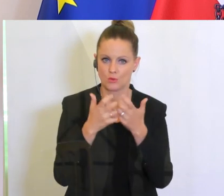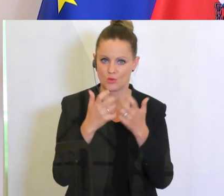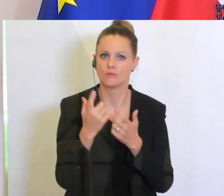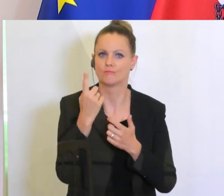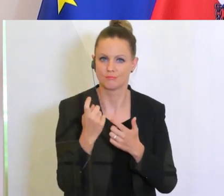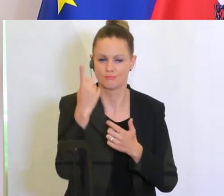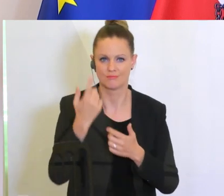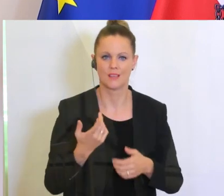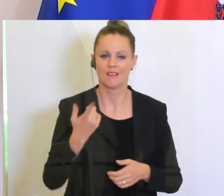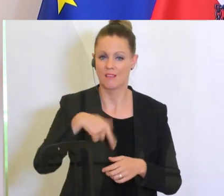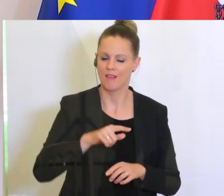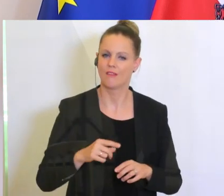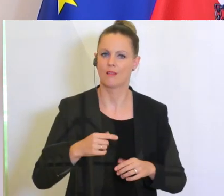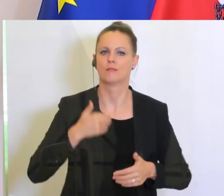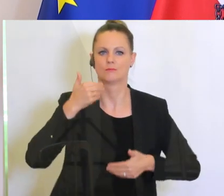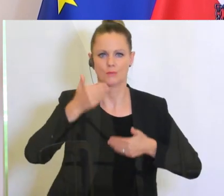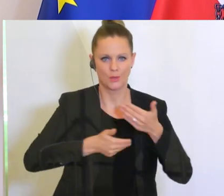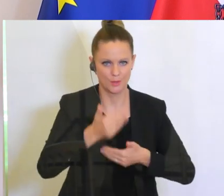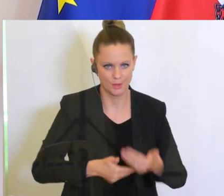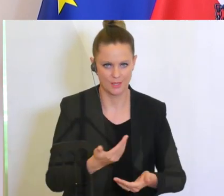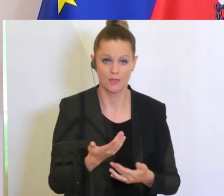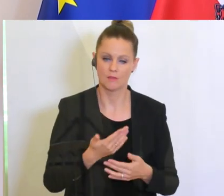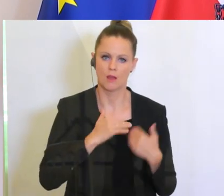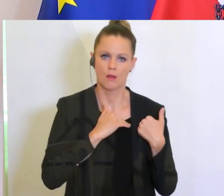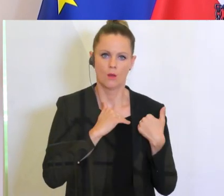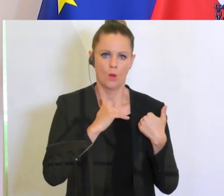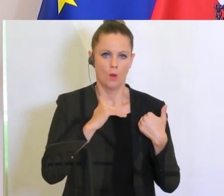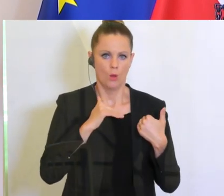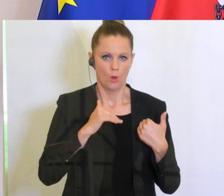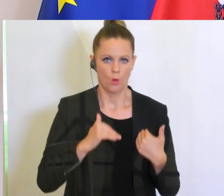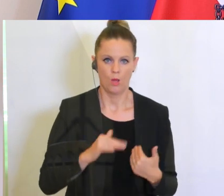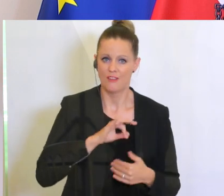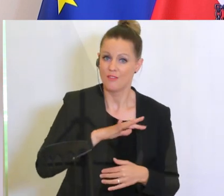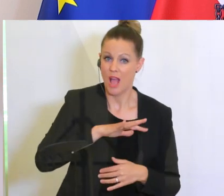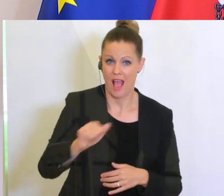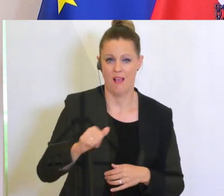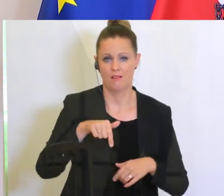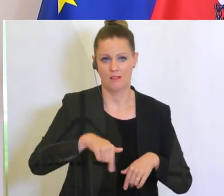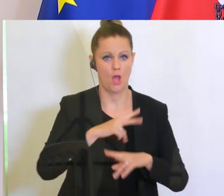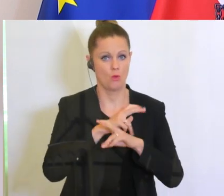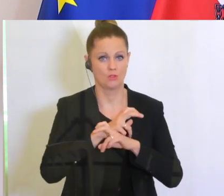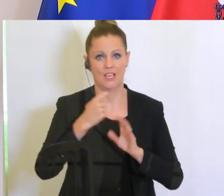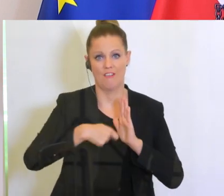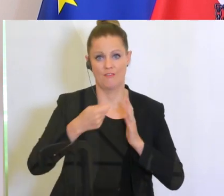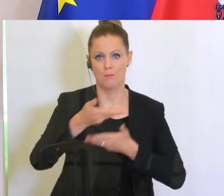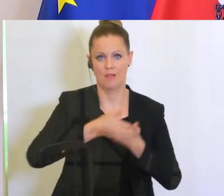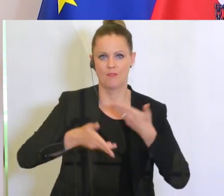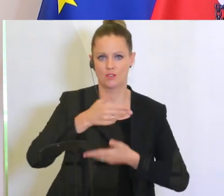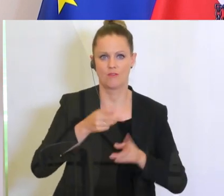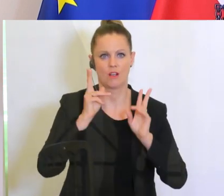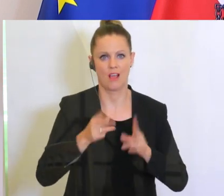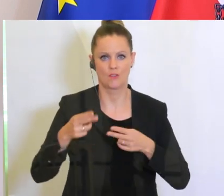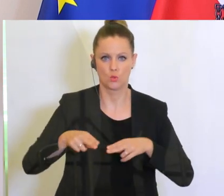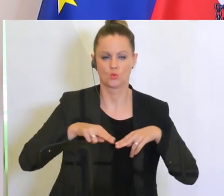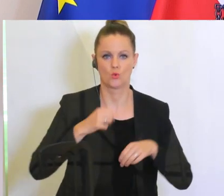Wir sind wieder am Start und es ist eine unglaubliche Erleichterung für alle in der österreichischen Filmmirtschaft, dass wir jetzt einfach wieder